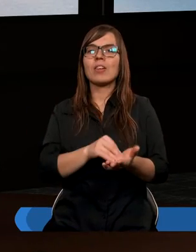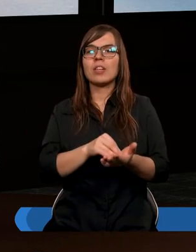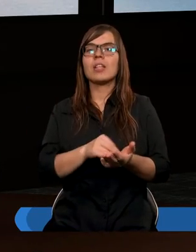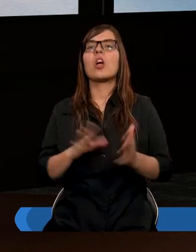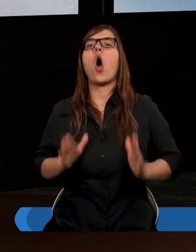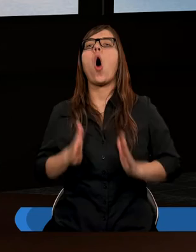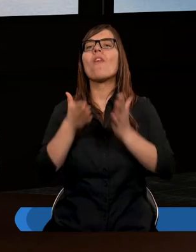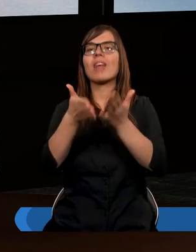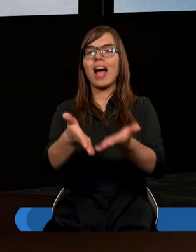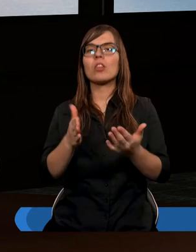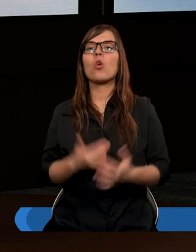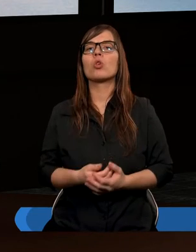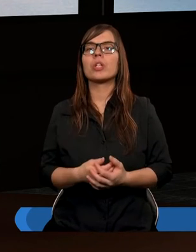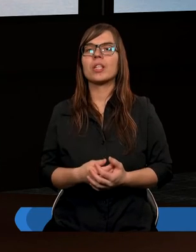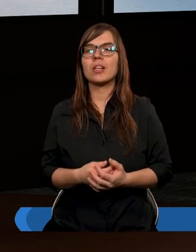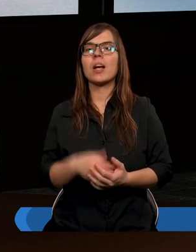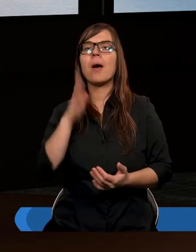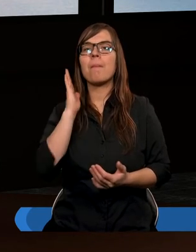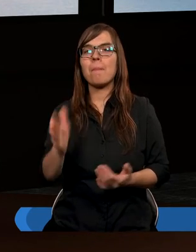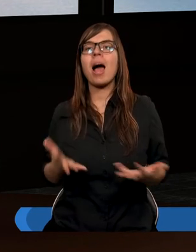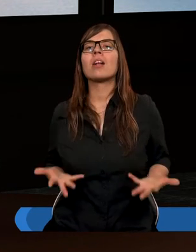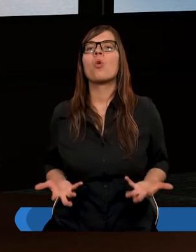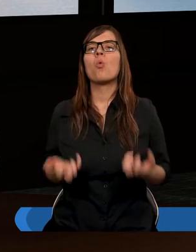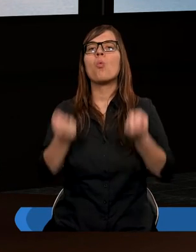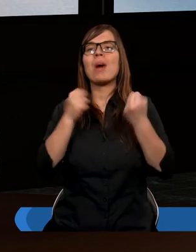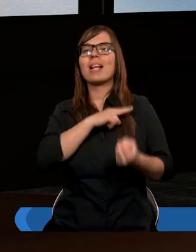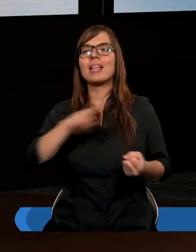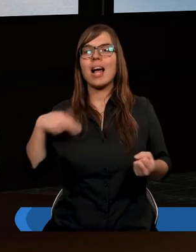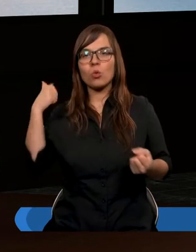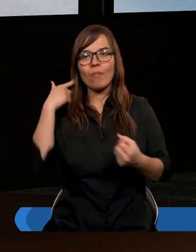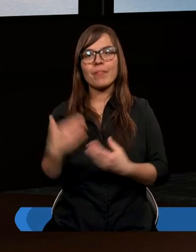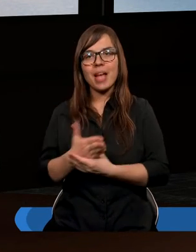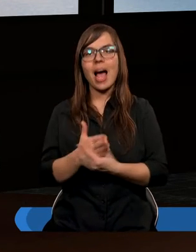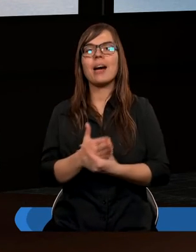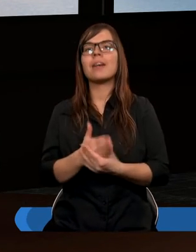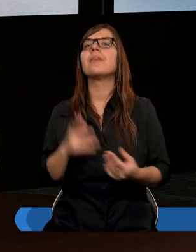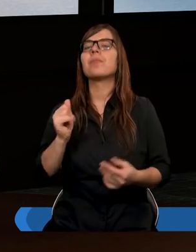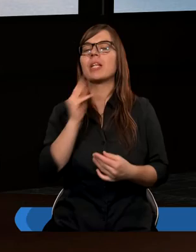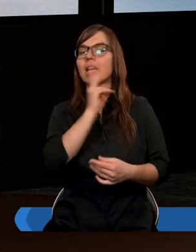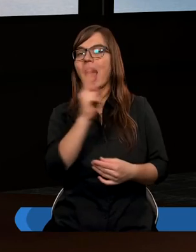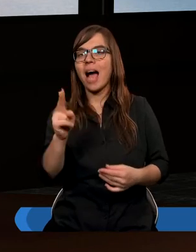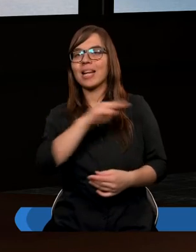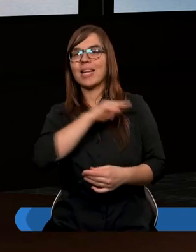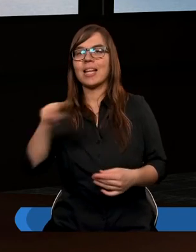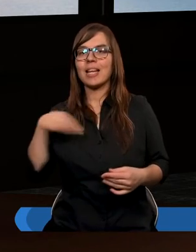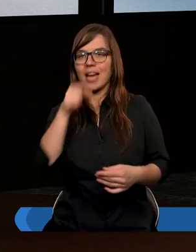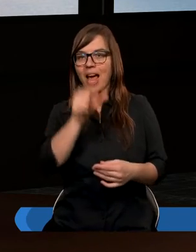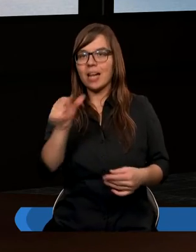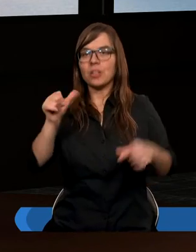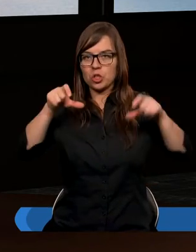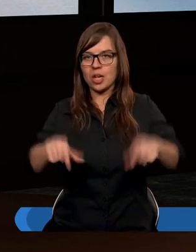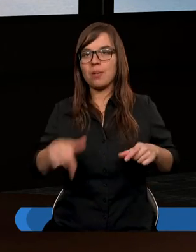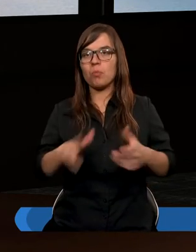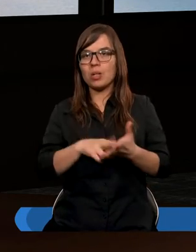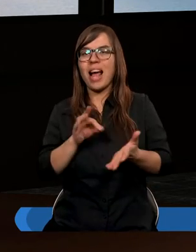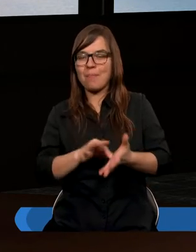ofiarności będzie umacniało naszą wiarę i każdy z nas jak tutaj siedzimy